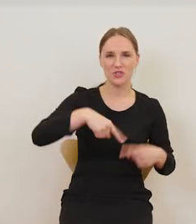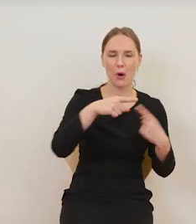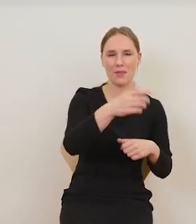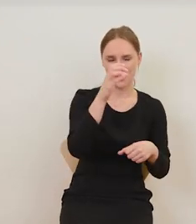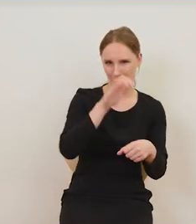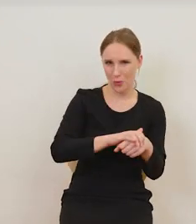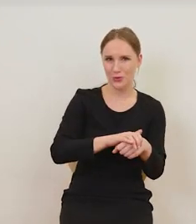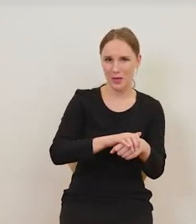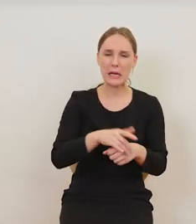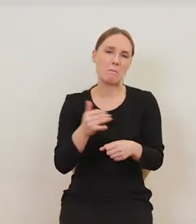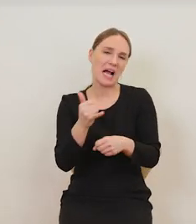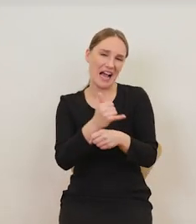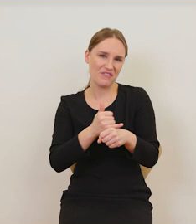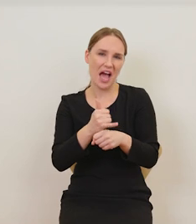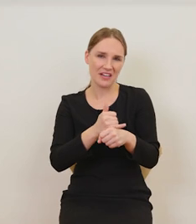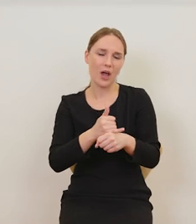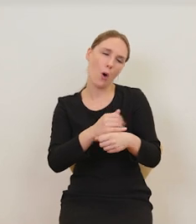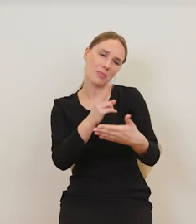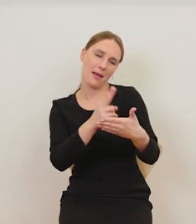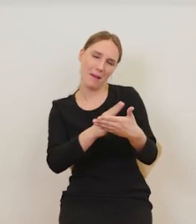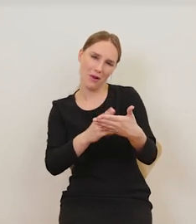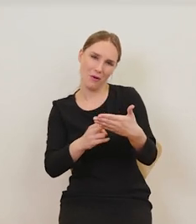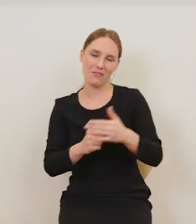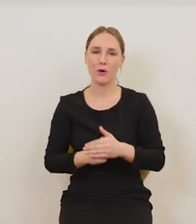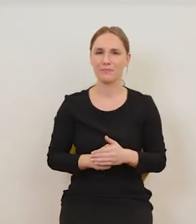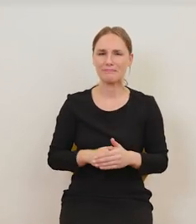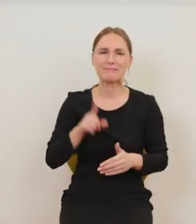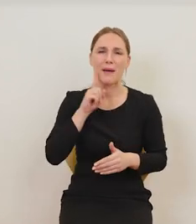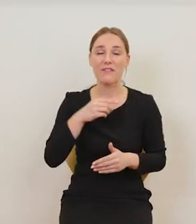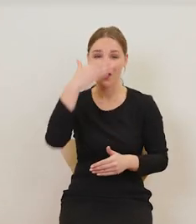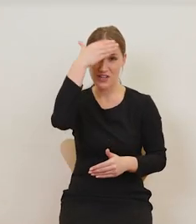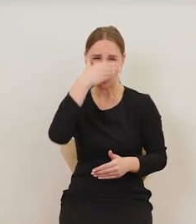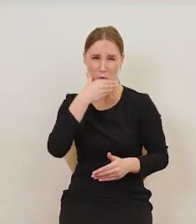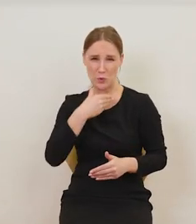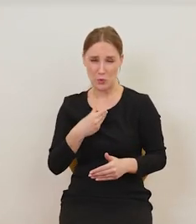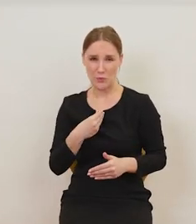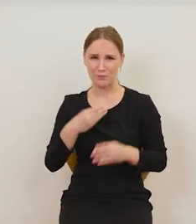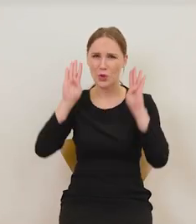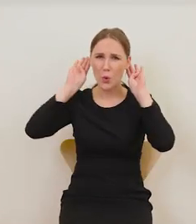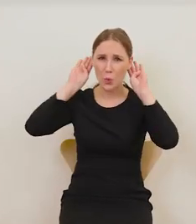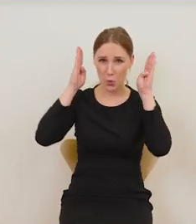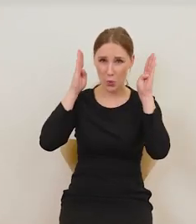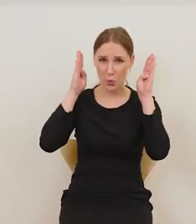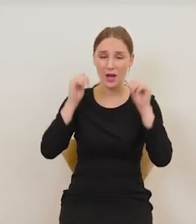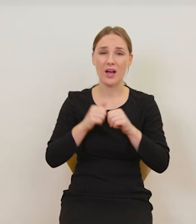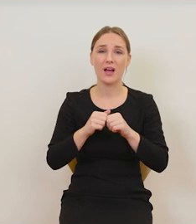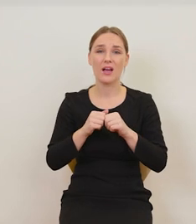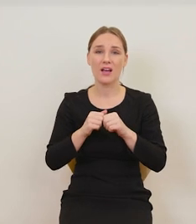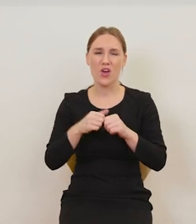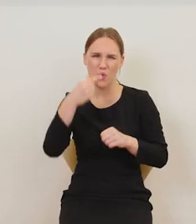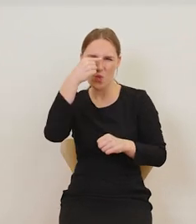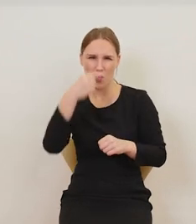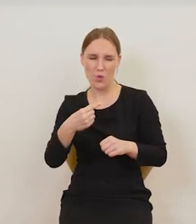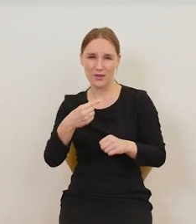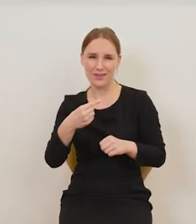pozuje w jakiejś kawiarni. Rzeczywiście twarz podłużna, wielkie odstające uszy, długi